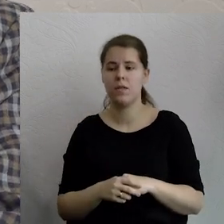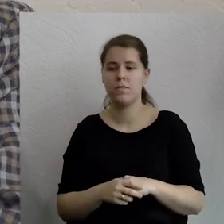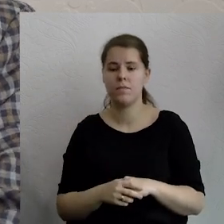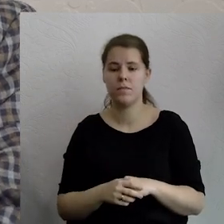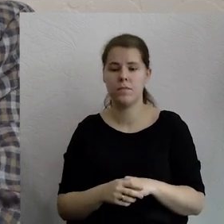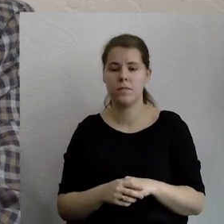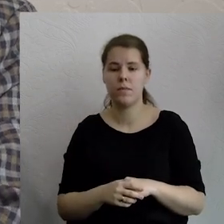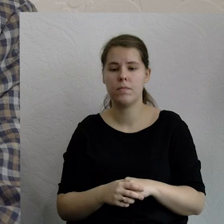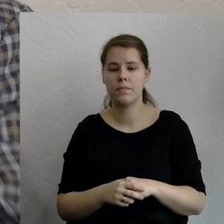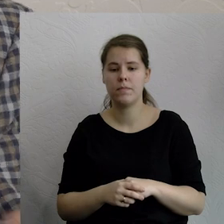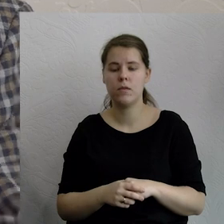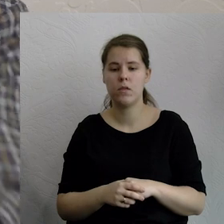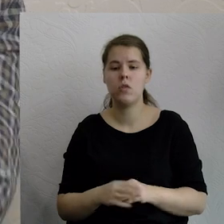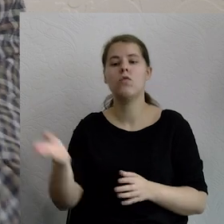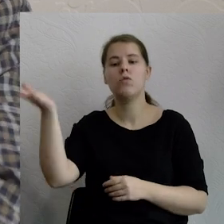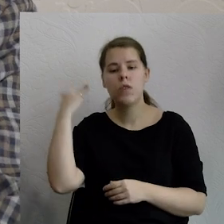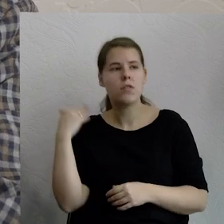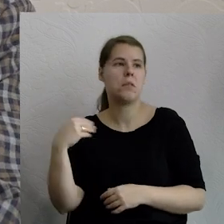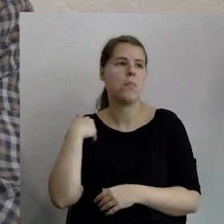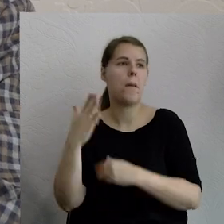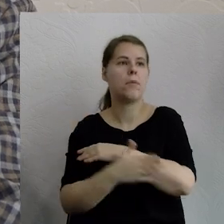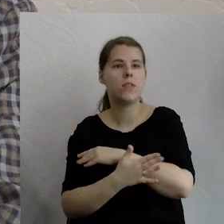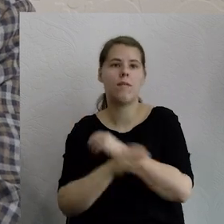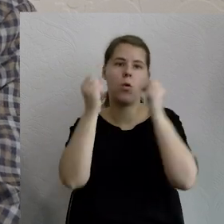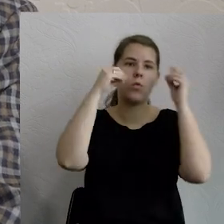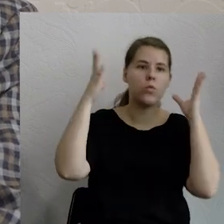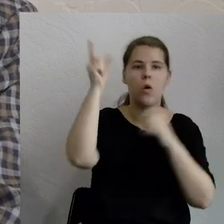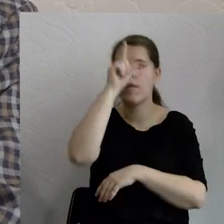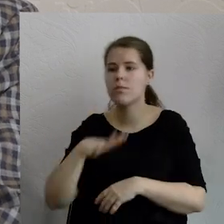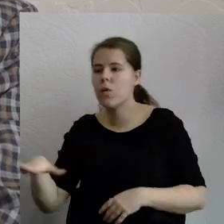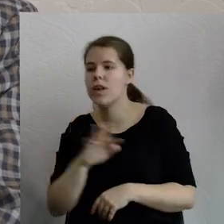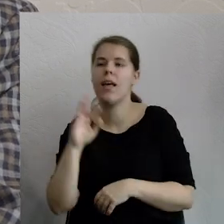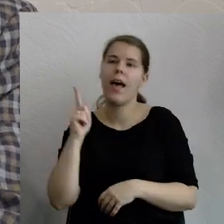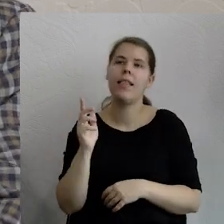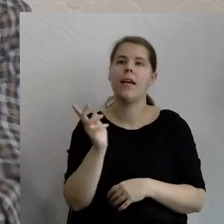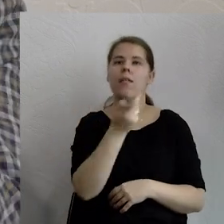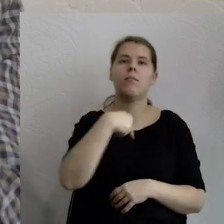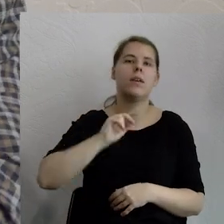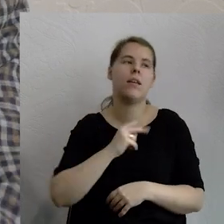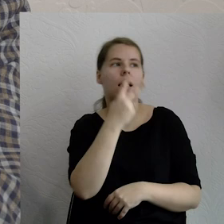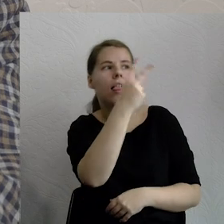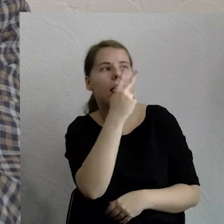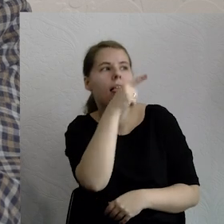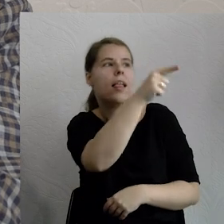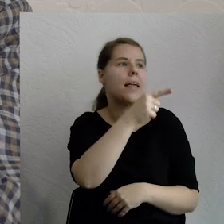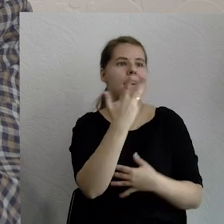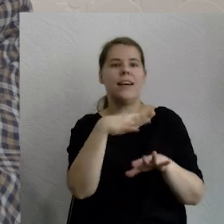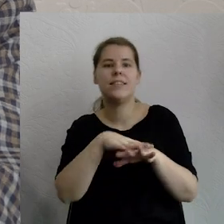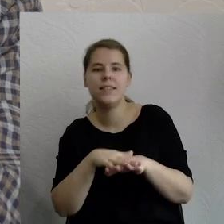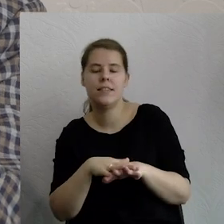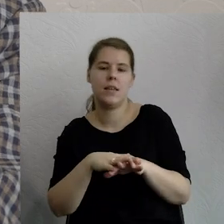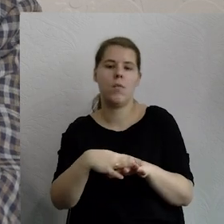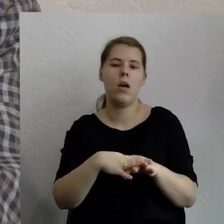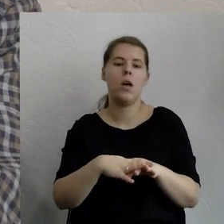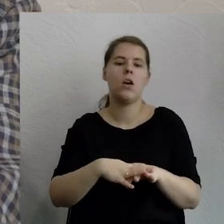kulturowo, społecznie, tylko oczywiście w tym przyspieszonym rajdzie do kapitalizmu i właśnie tym modelu konsumpcyjnym